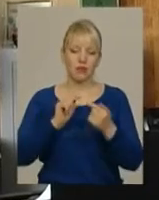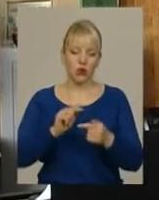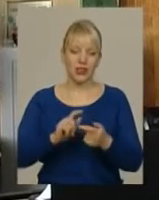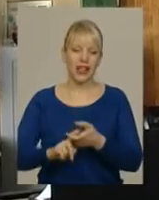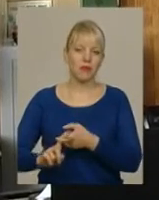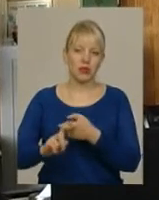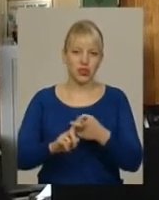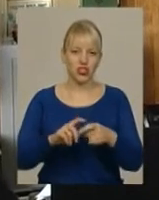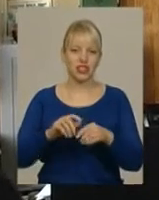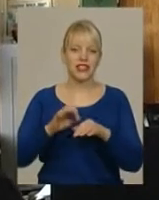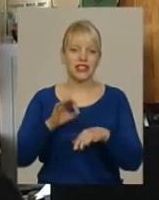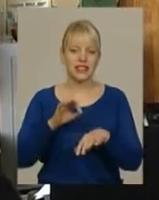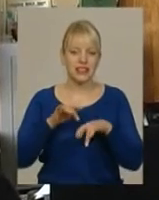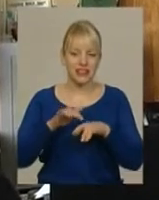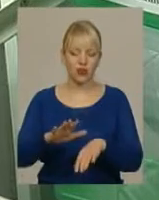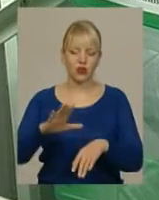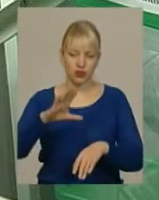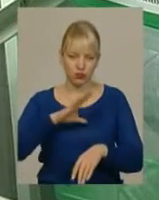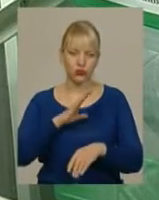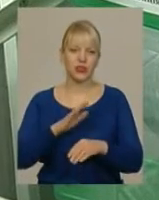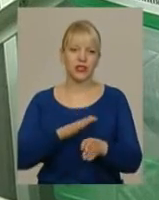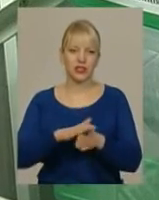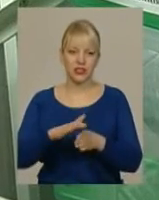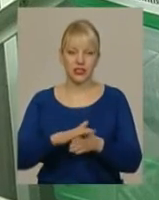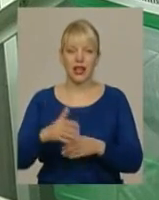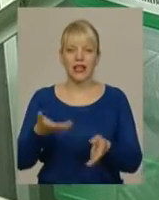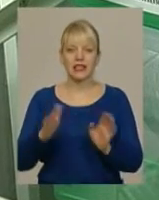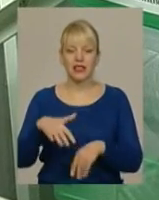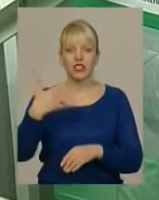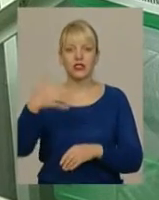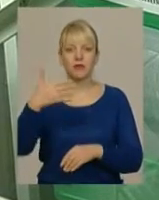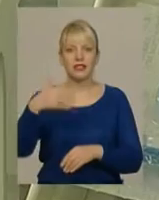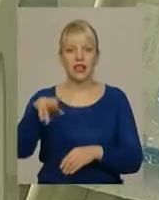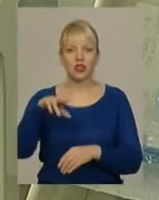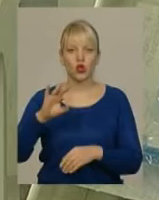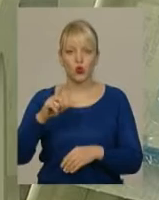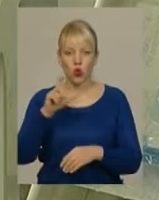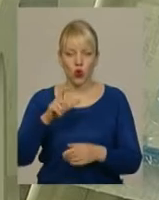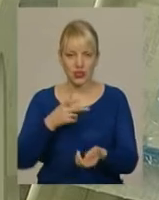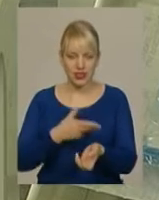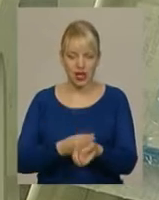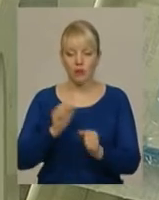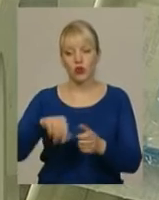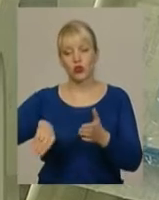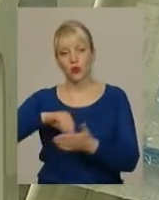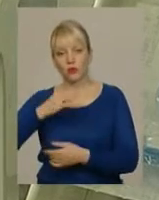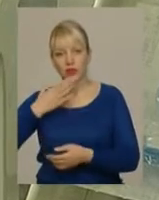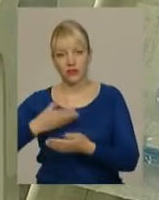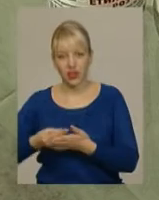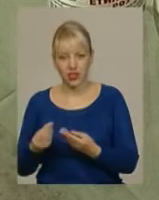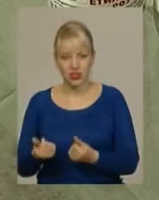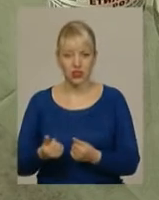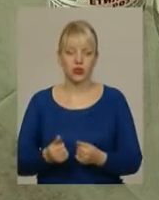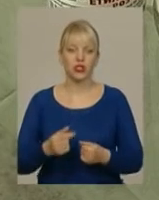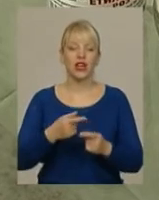Головний лікар закладу каже, у них залишилося приблизно 50 доз. І купити вакцину за власний кошт в аптеках Хмельницького теж не можна. Ліки закінчилися і у